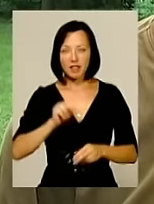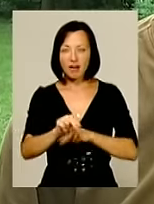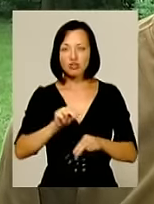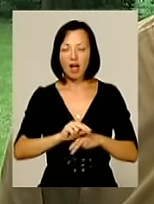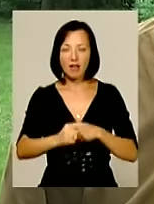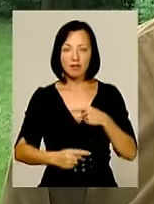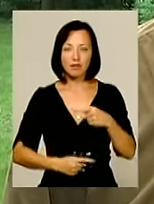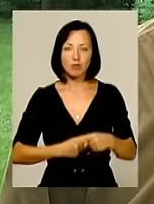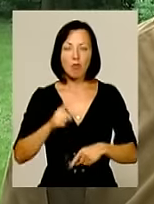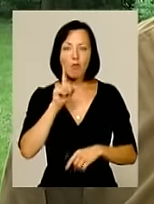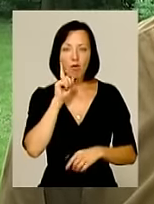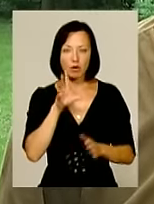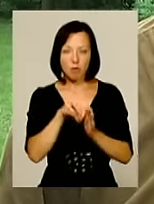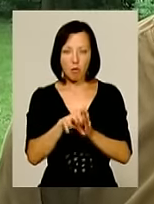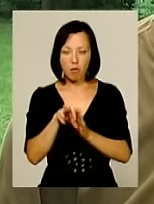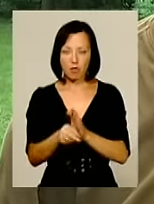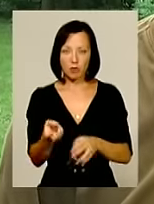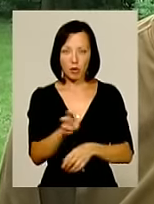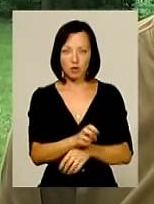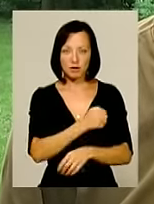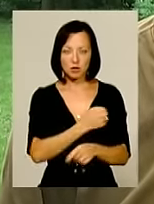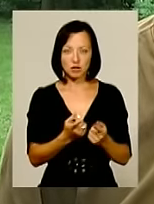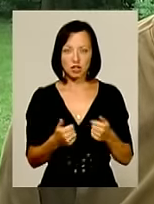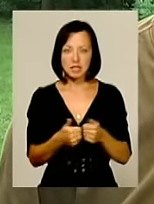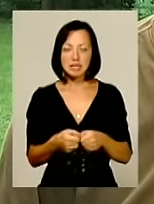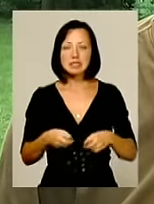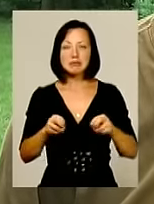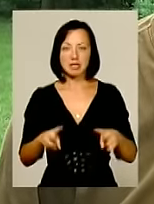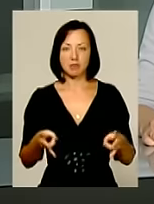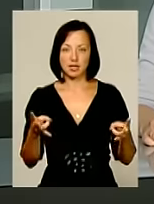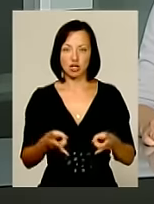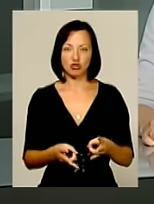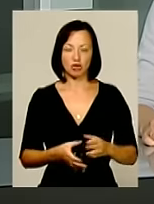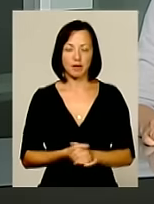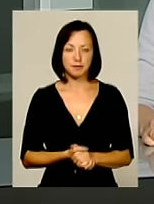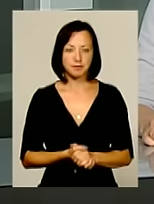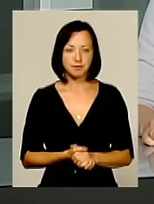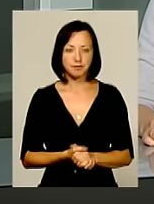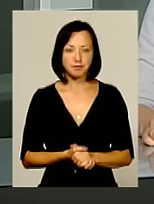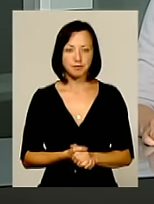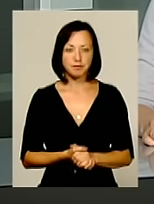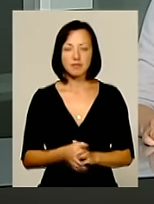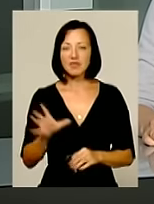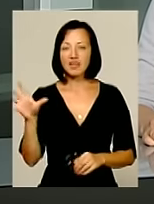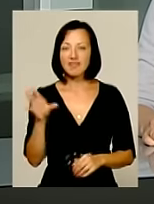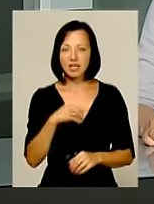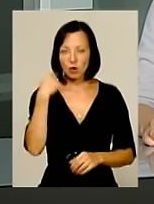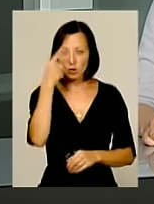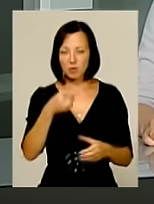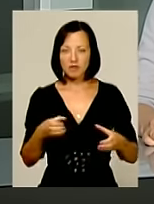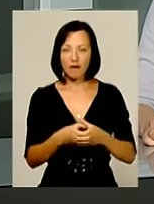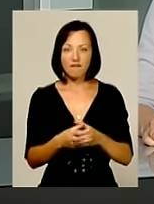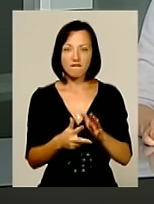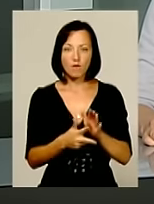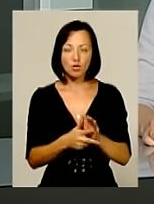молоде поповнення, котре буде приходити до військових частин спецпризначення». Майже весь особовий склад 8-го